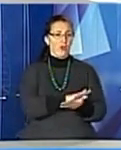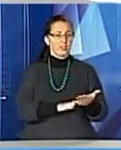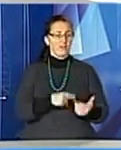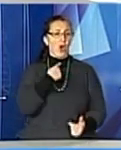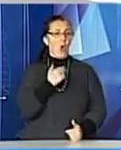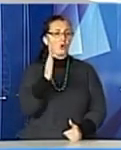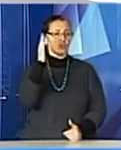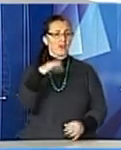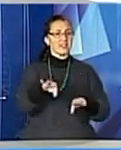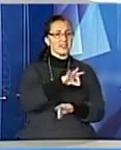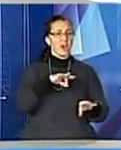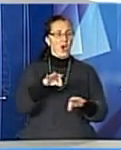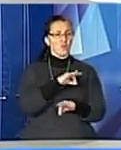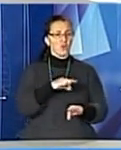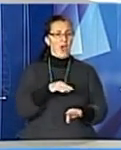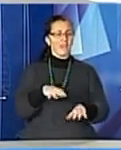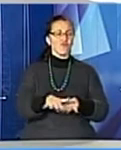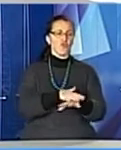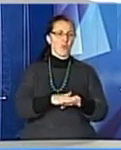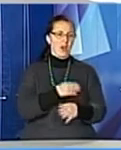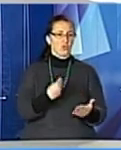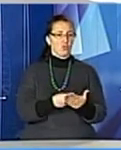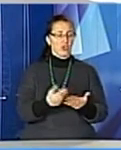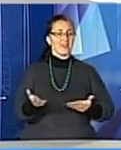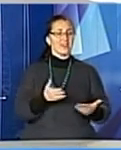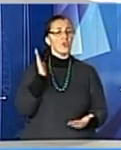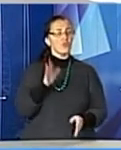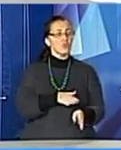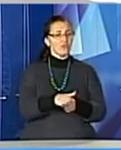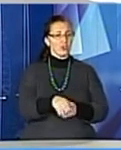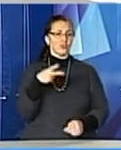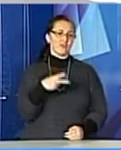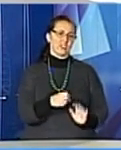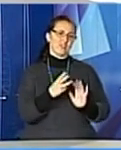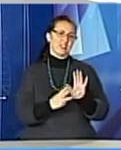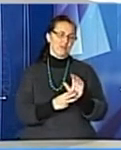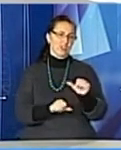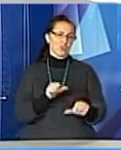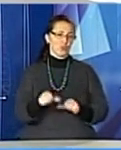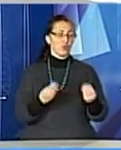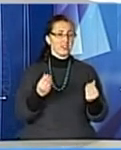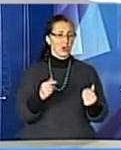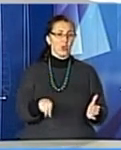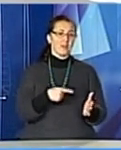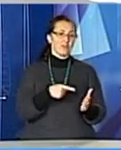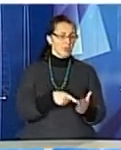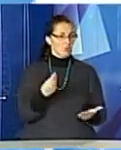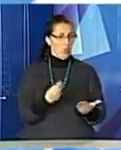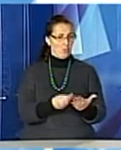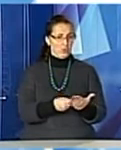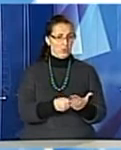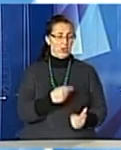голосування за проекти громадського бюджету, які будуть реалізовані у 2018 році за кошти міської казни.